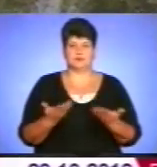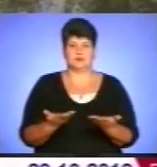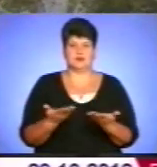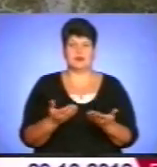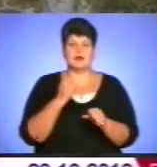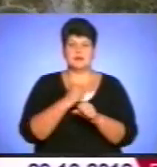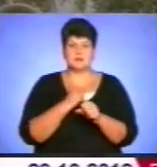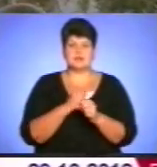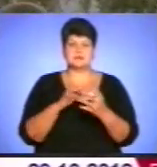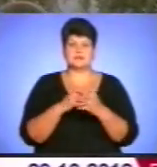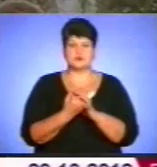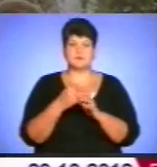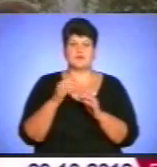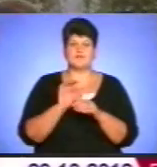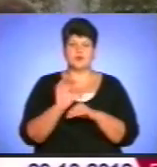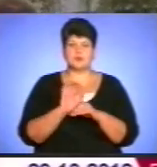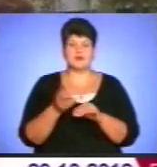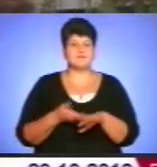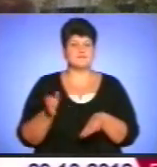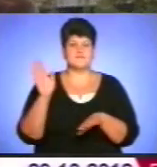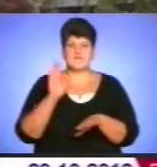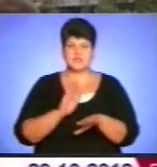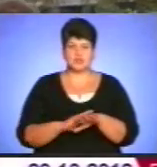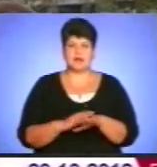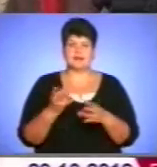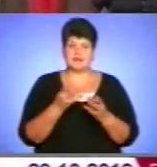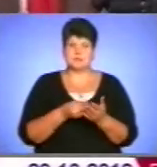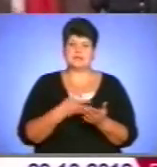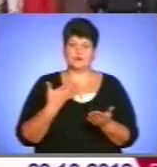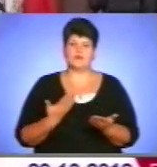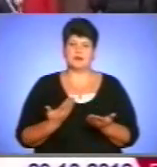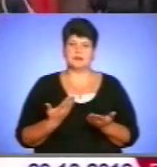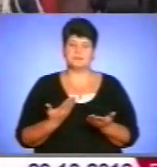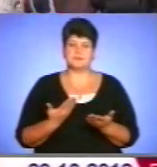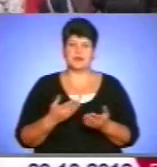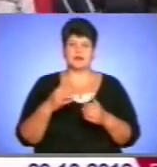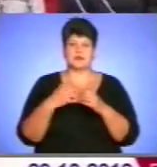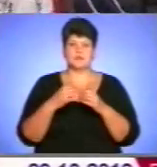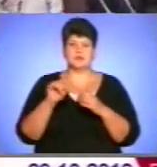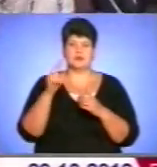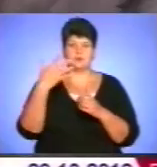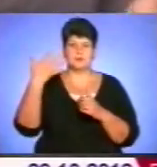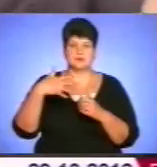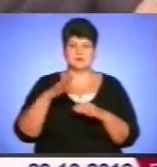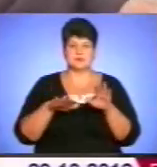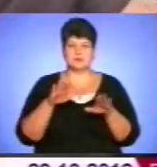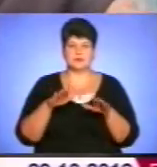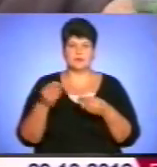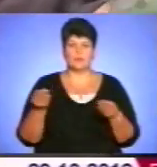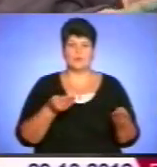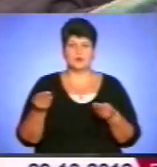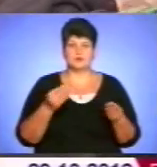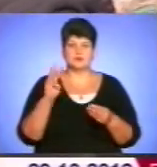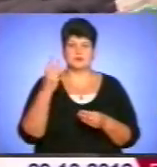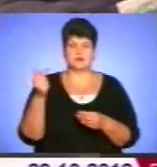сільського виробника так само важка і треба її цінити. Капуста від гривні 50 за кілограм, борошно від 3